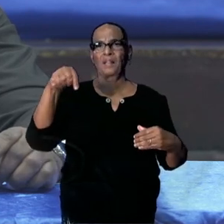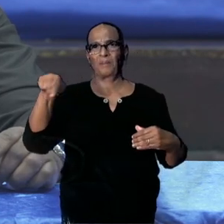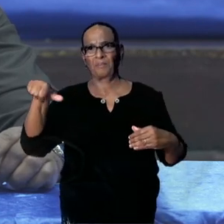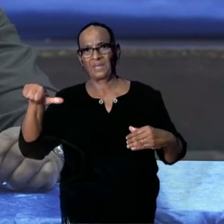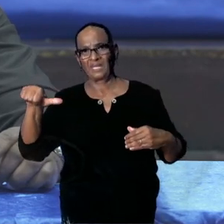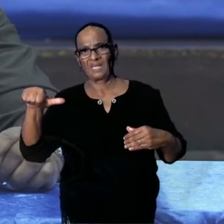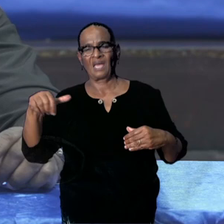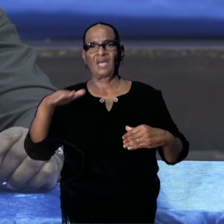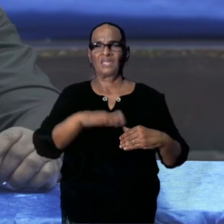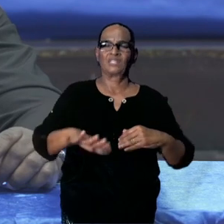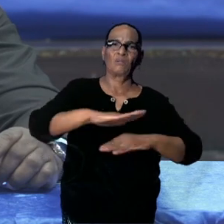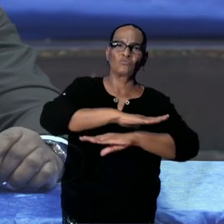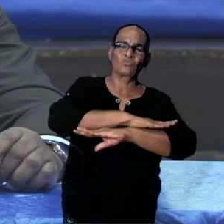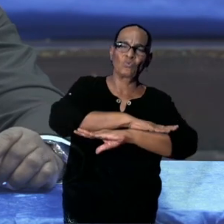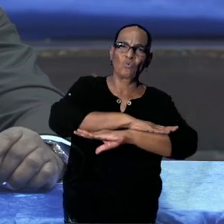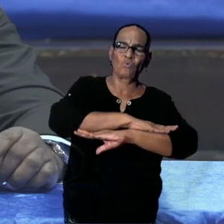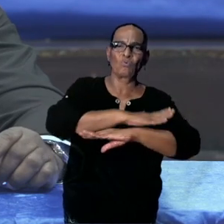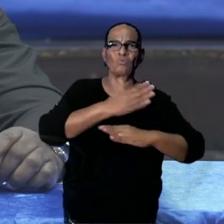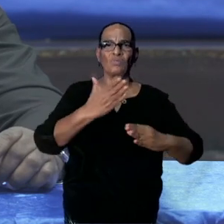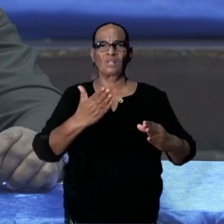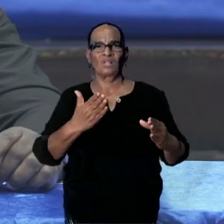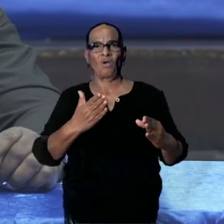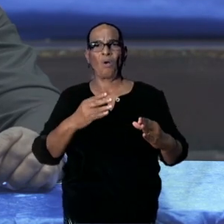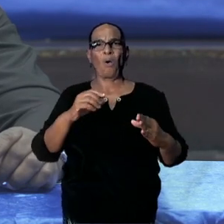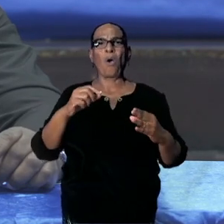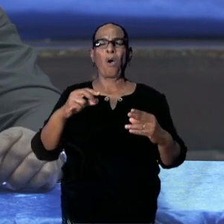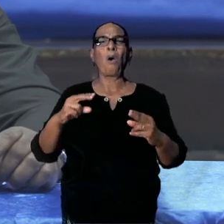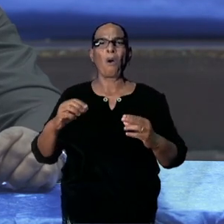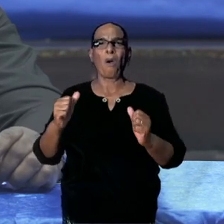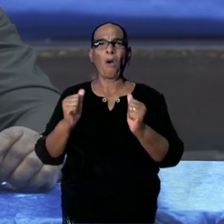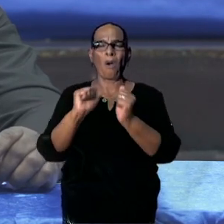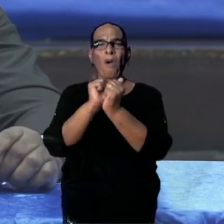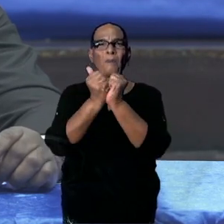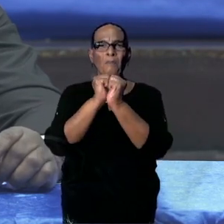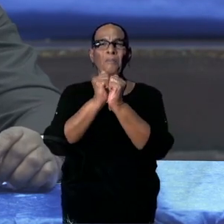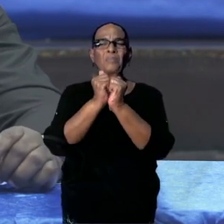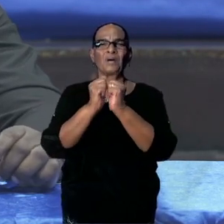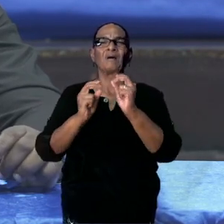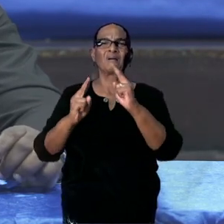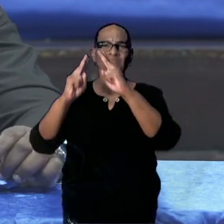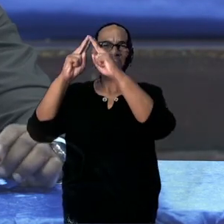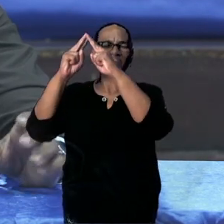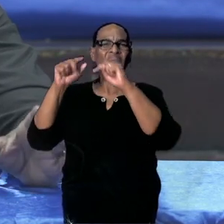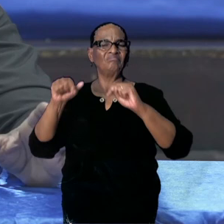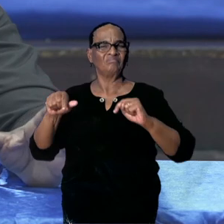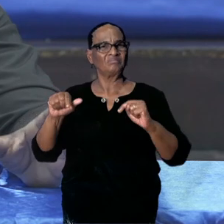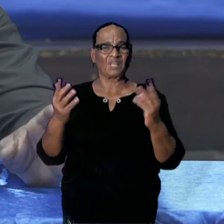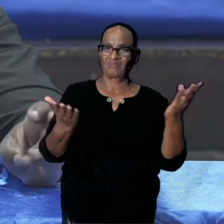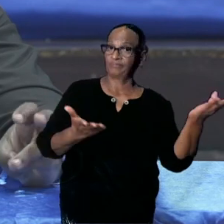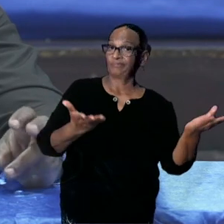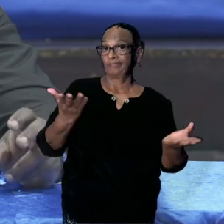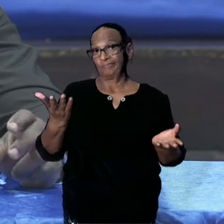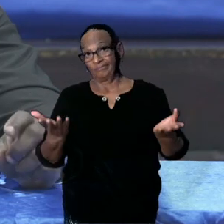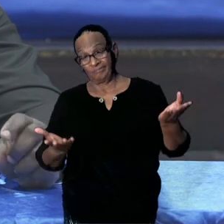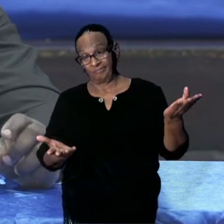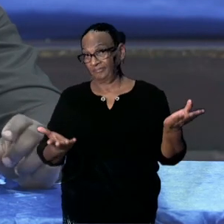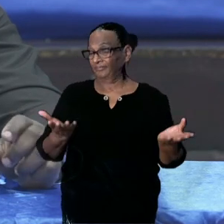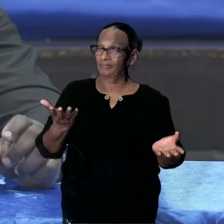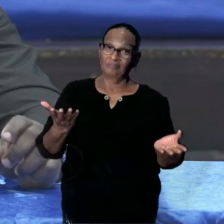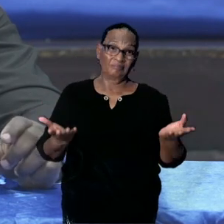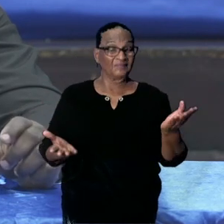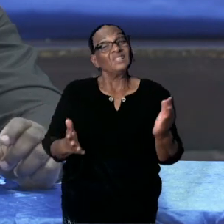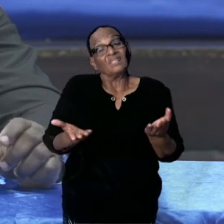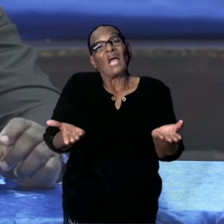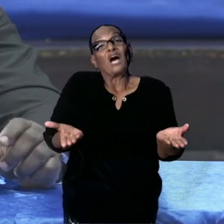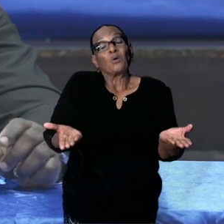kinderen zitten op school, op Saint Laurent en omgekeerd. We moeten onderkennen dat het